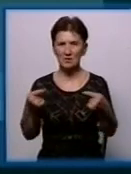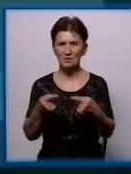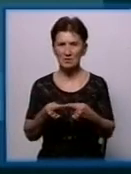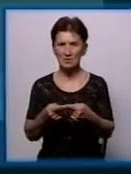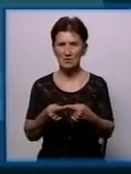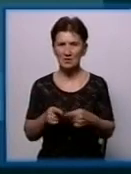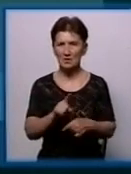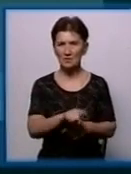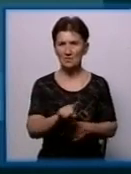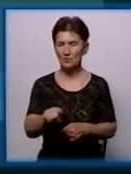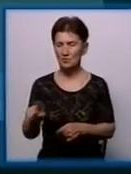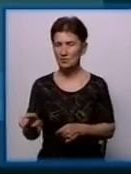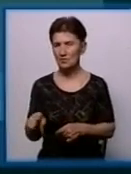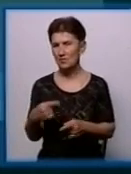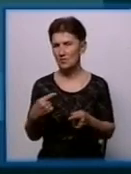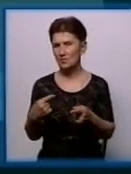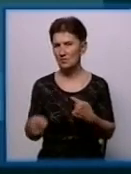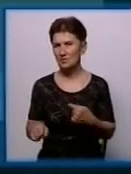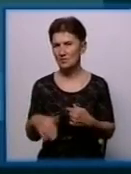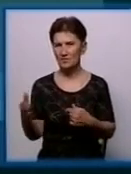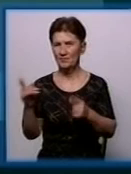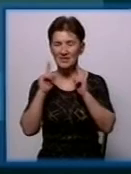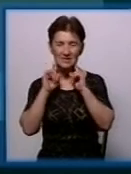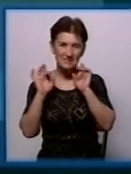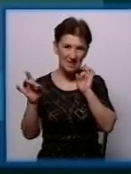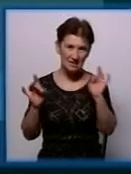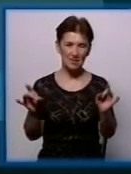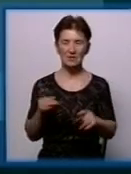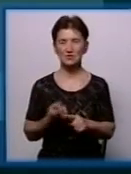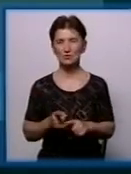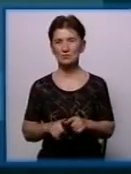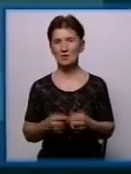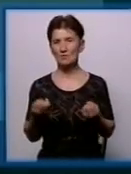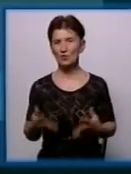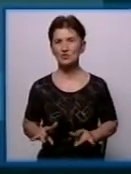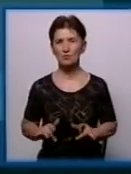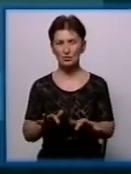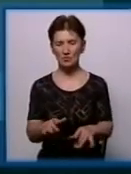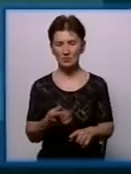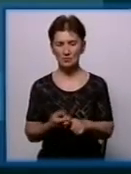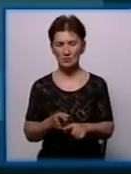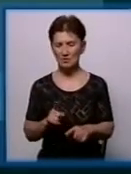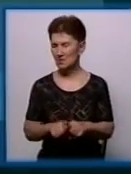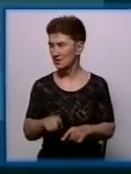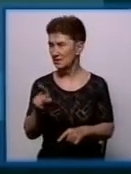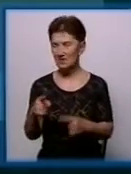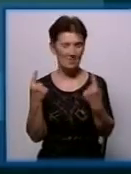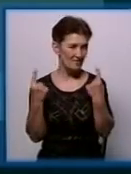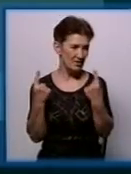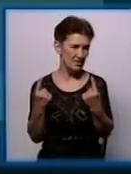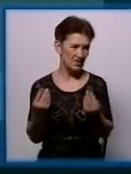пожежні, сигналізати та інші, тому не потрібні якісь процедур. Тому, там, великі кошти, більше